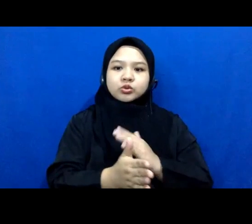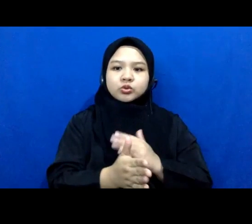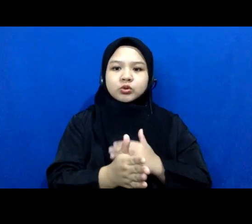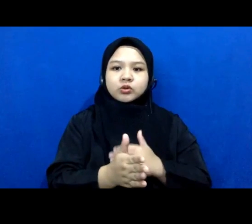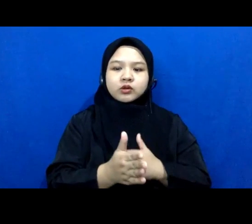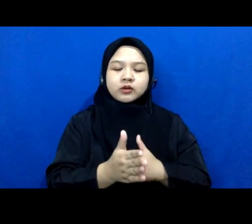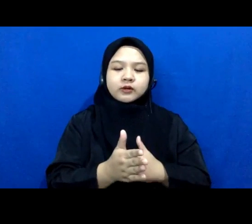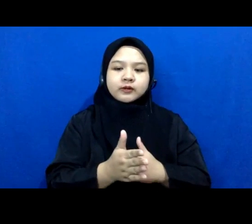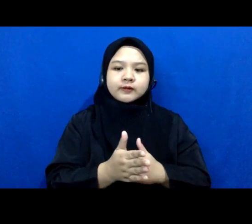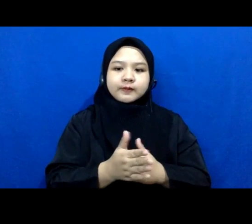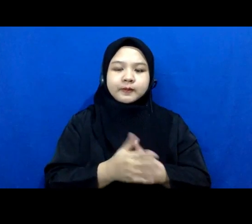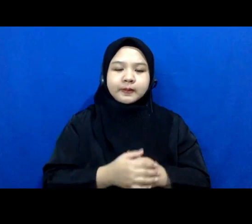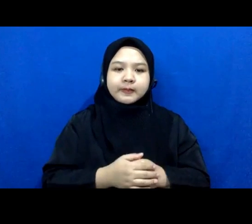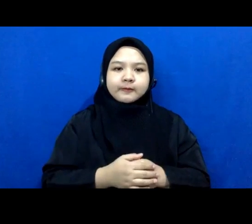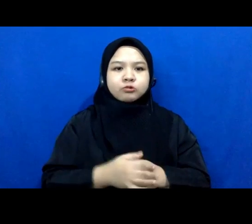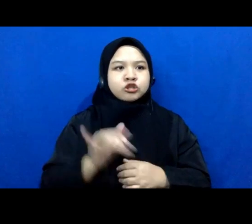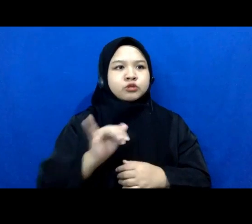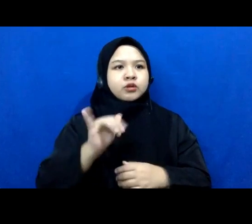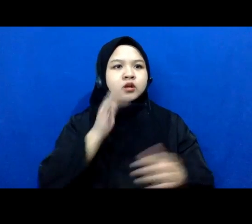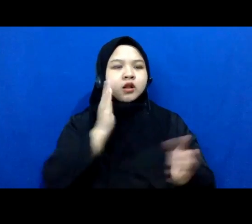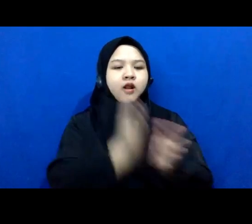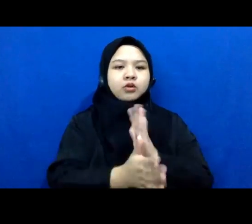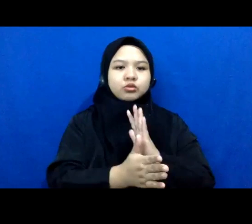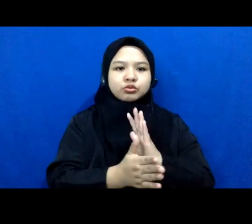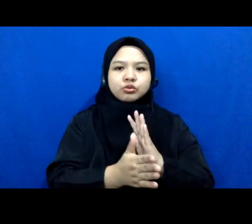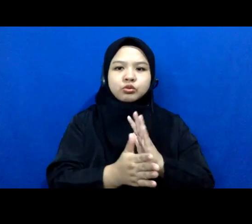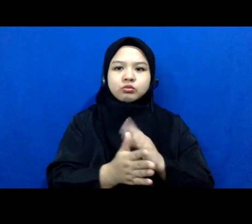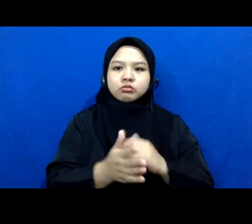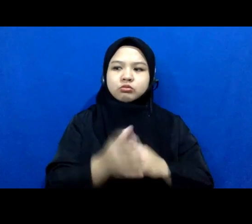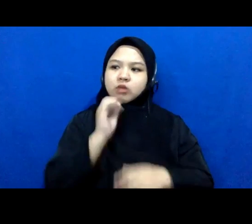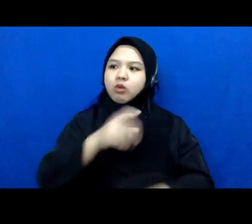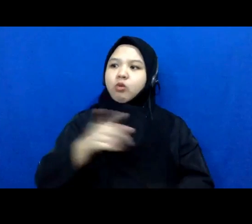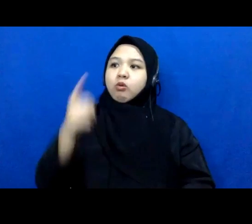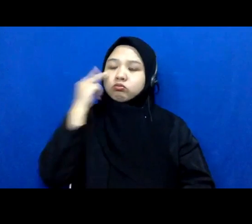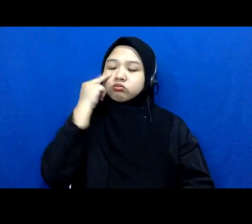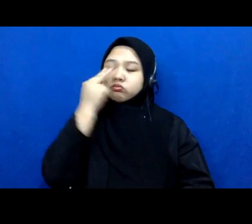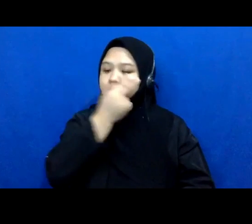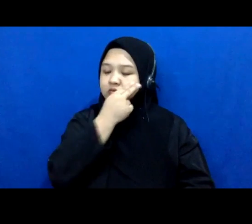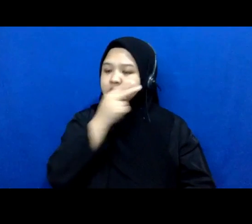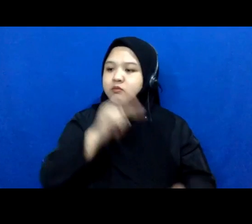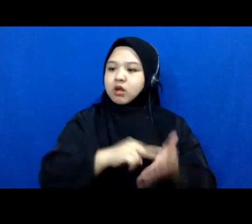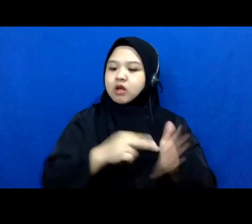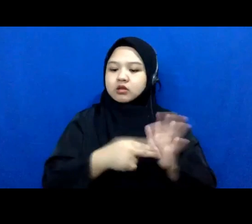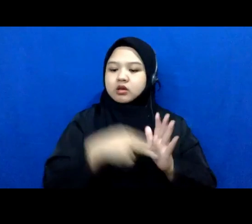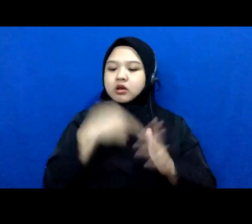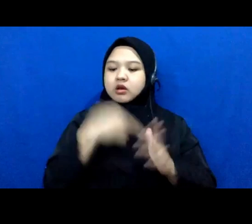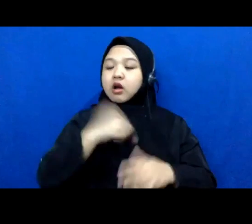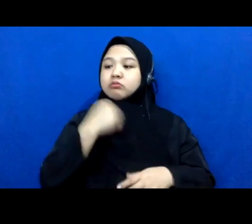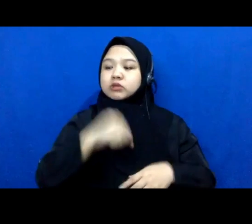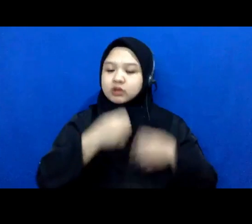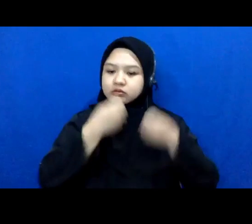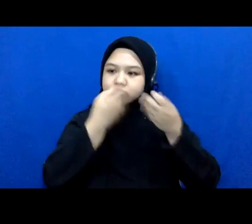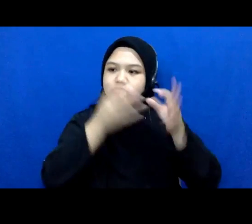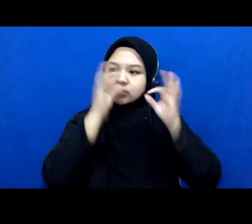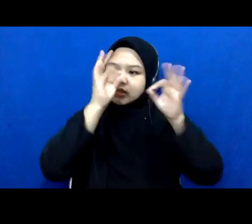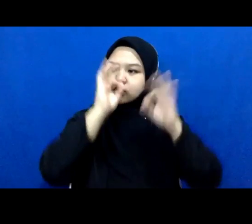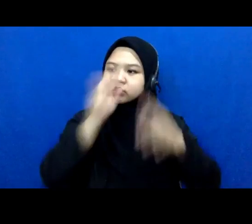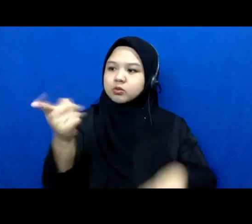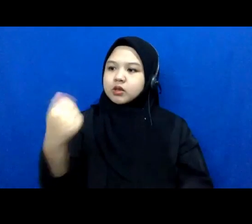apa ya serta-merta dibilang tidak punya kapasitas untuk memberikan kesaksian